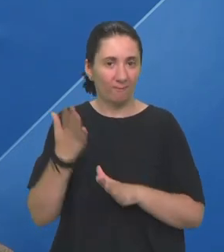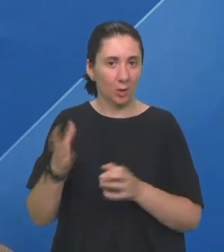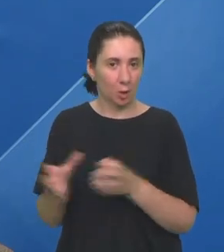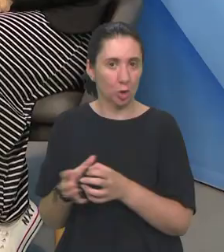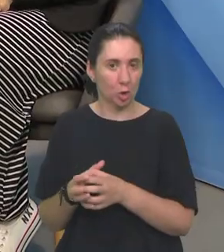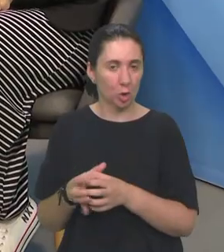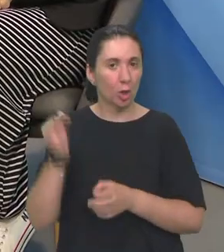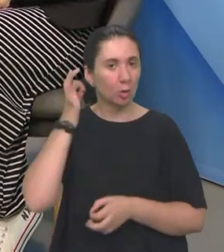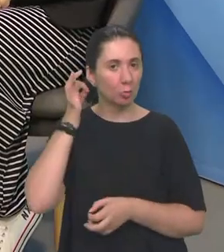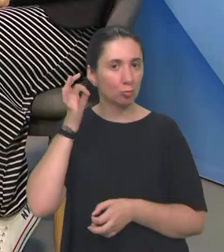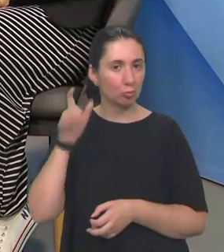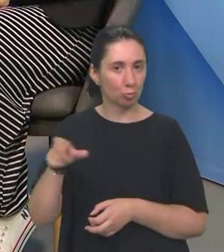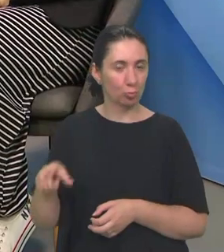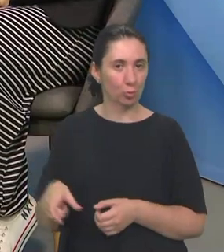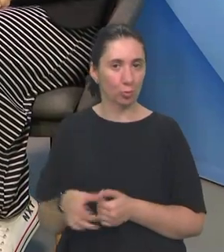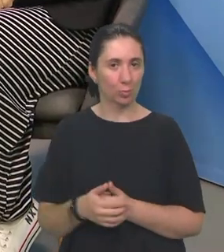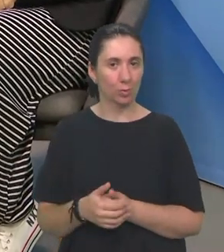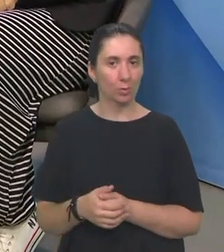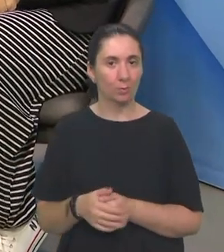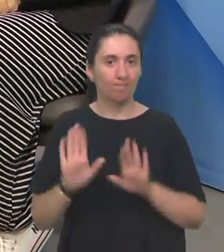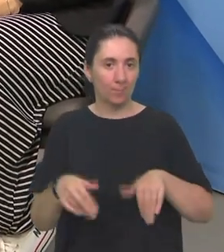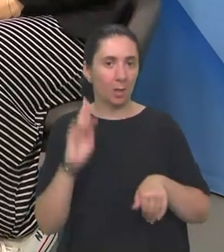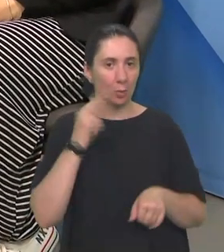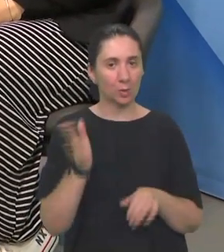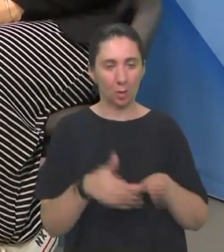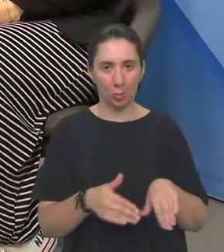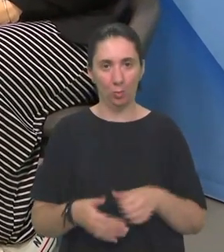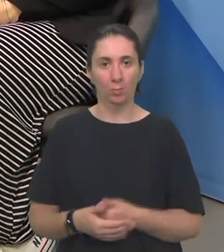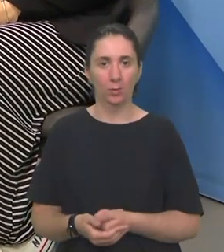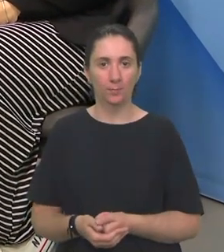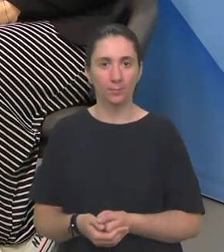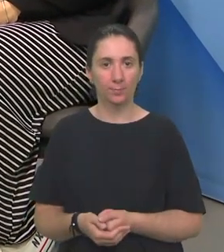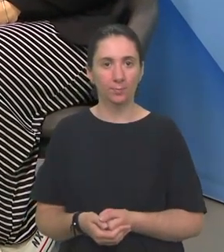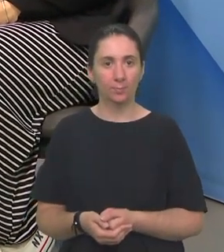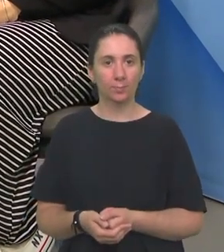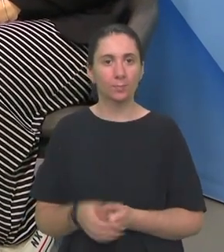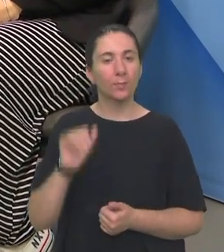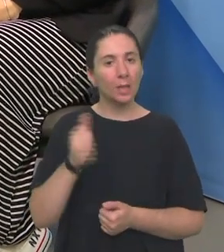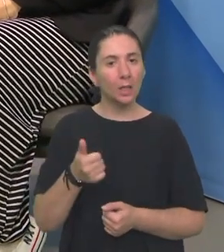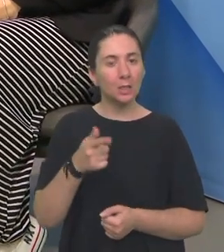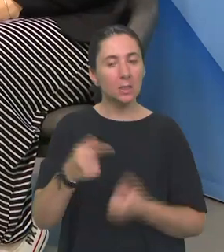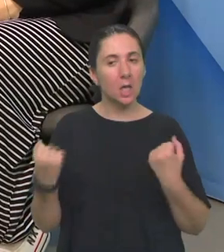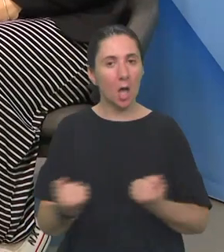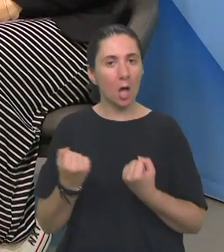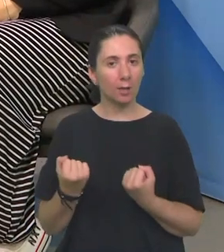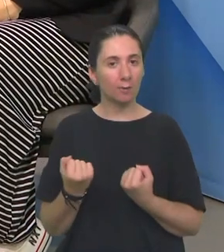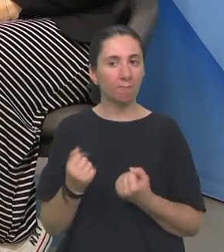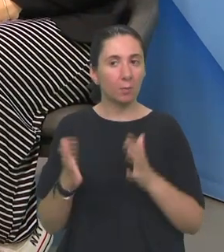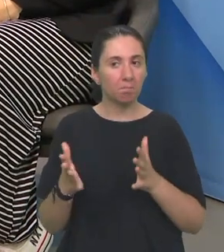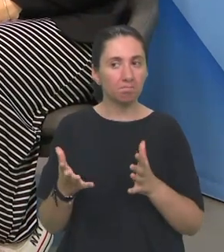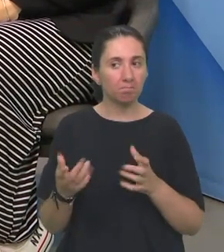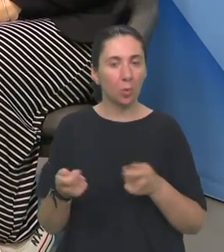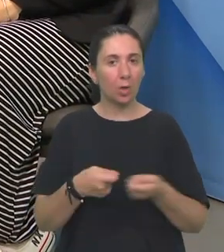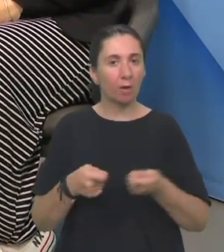družim sa čujućim osobama nego sa gluhima Jeste li aktivna možda u